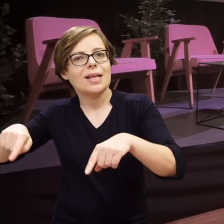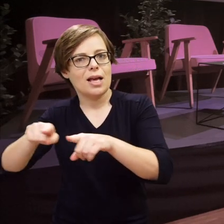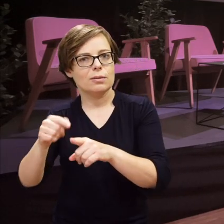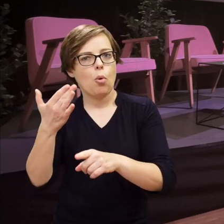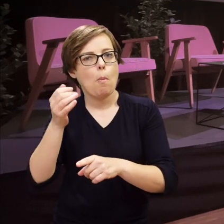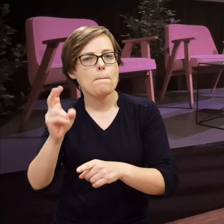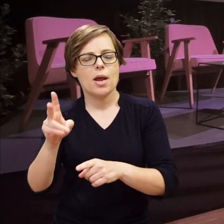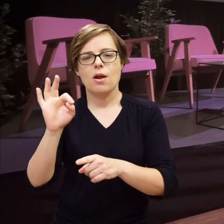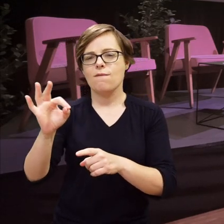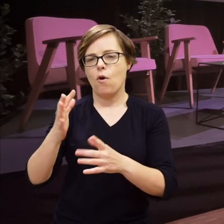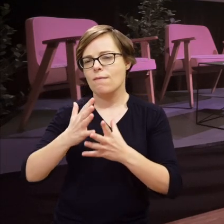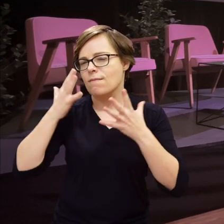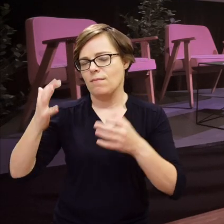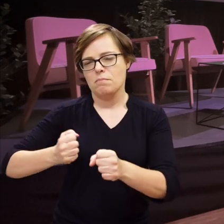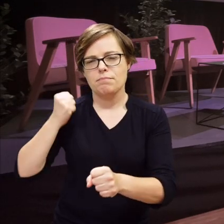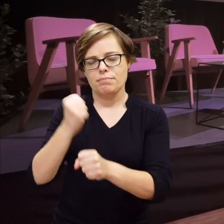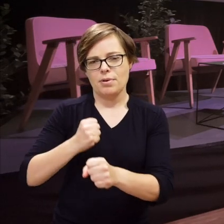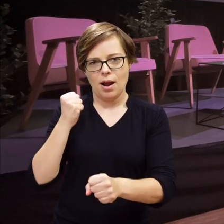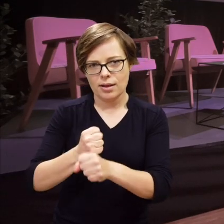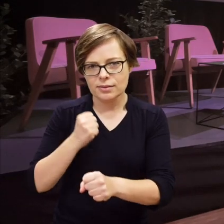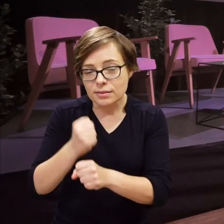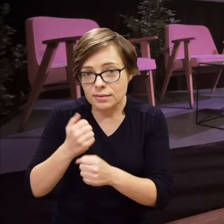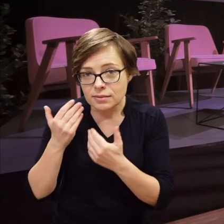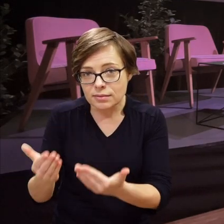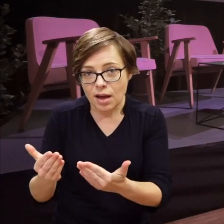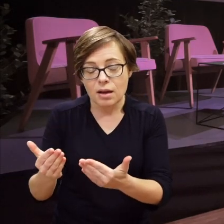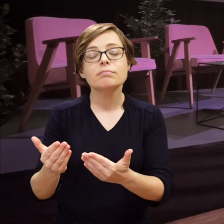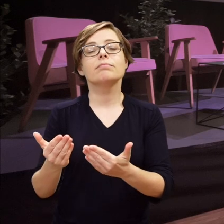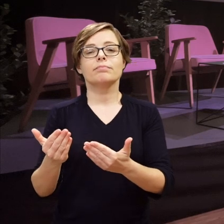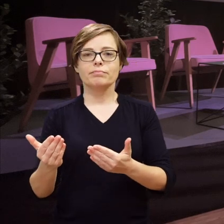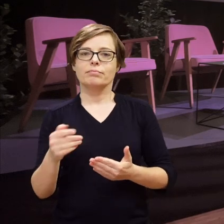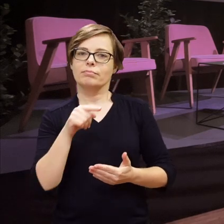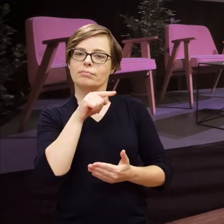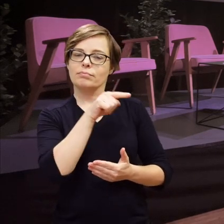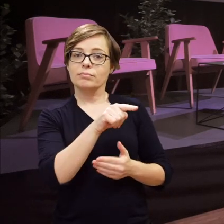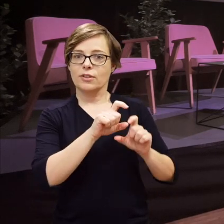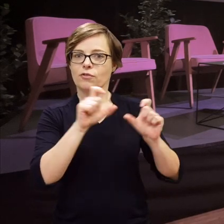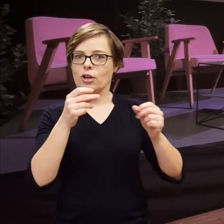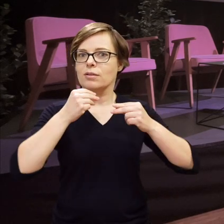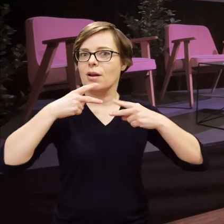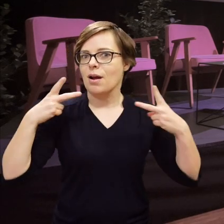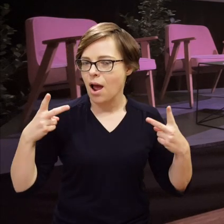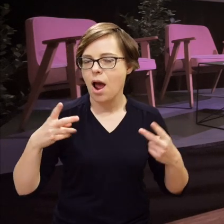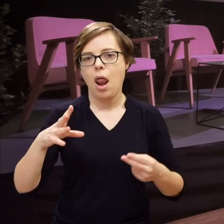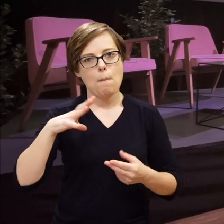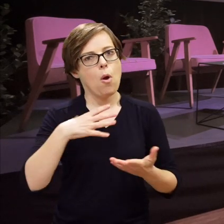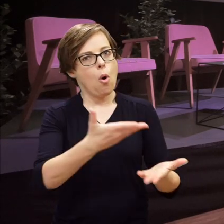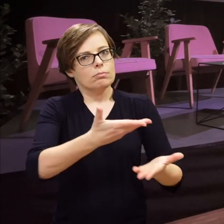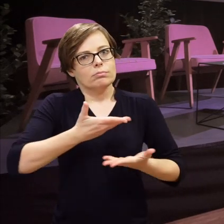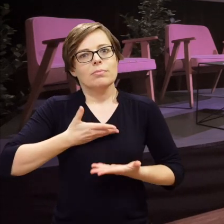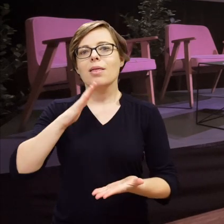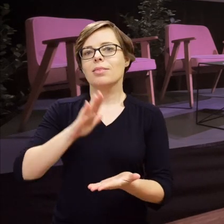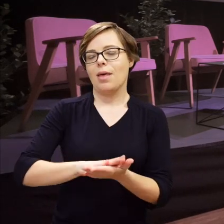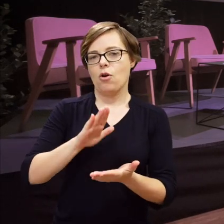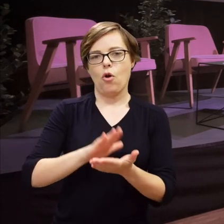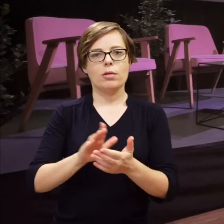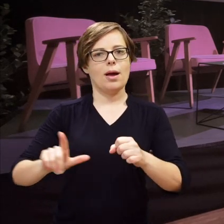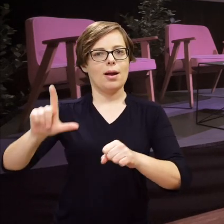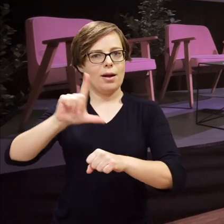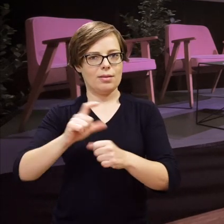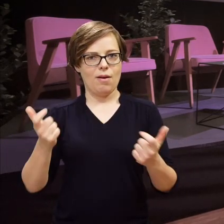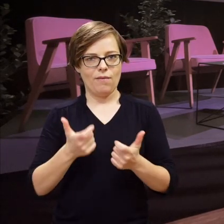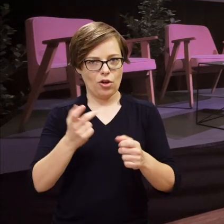pracy zespołu osób, które pracują w Mazowieckim Instytucie Kultury, że odbieraliśmy tutaj nagrodę